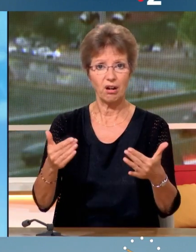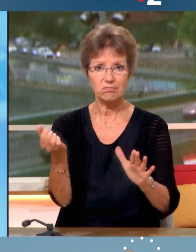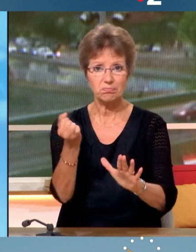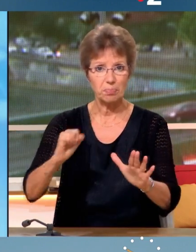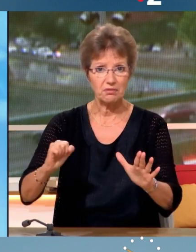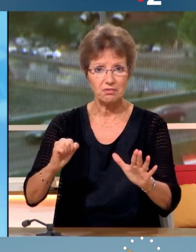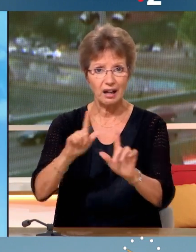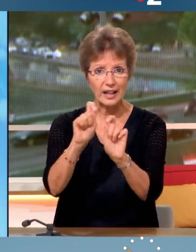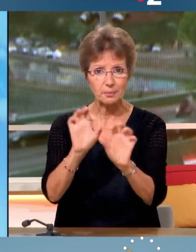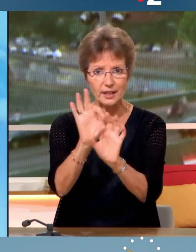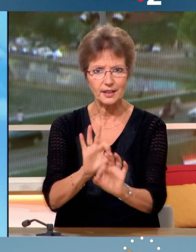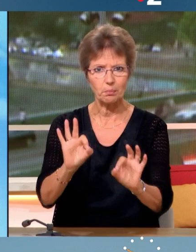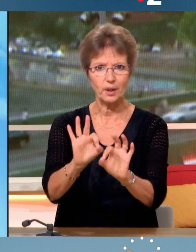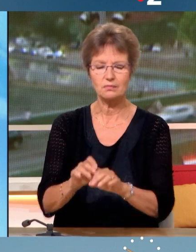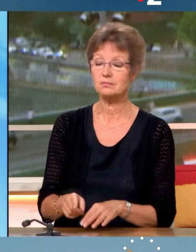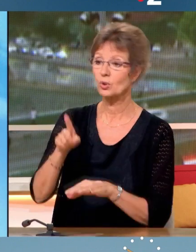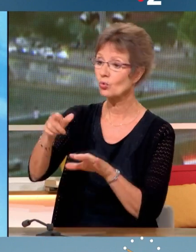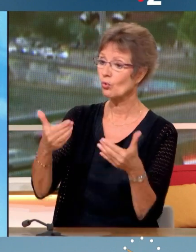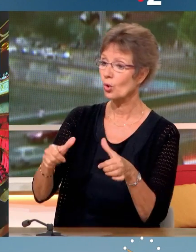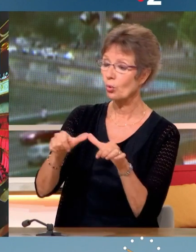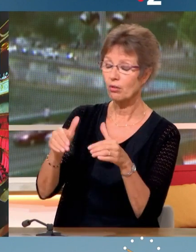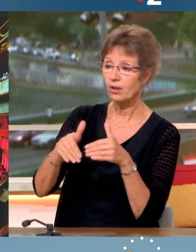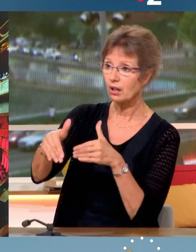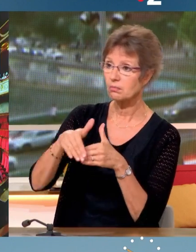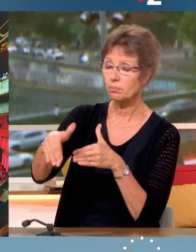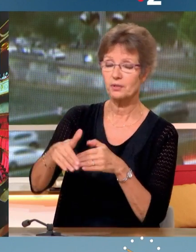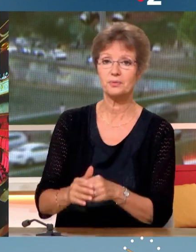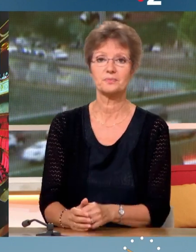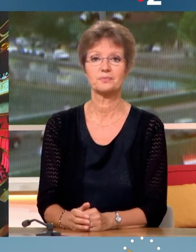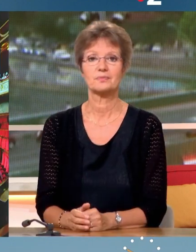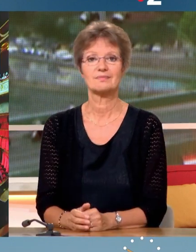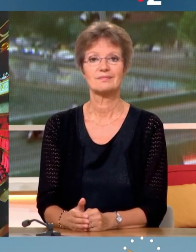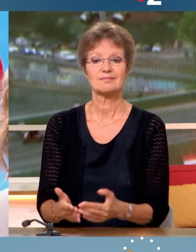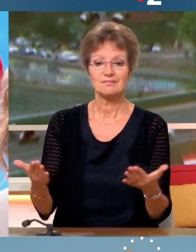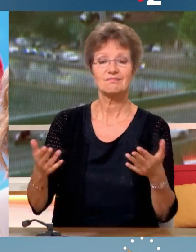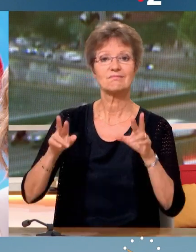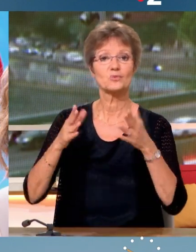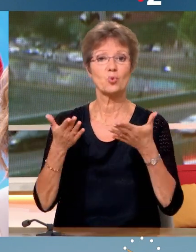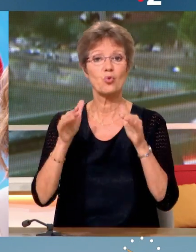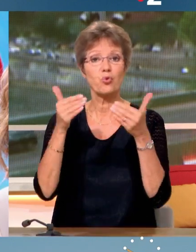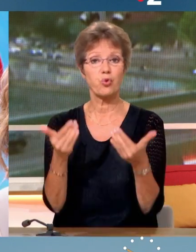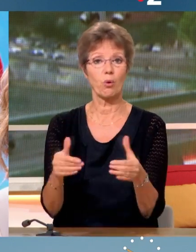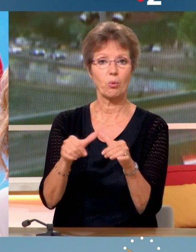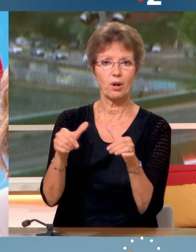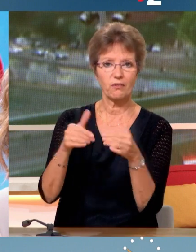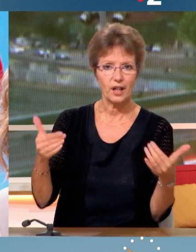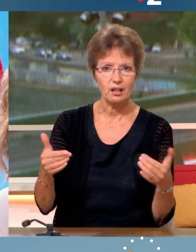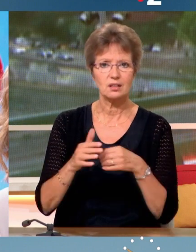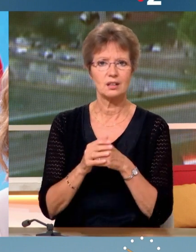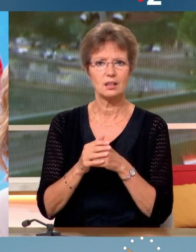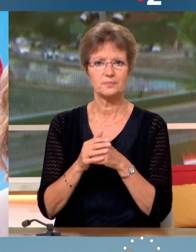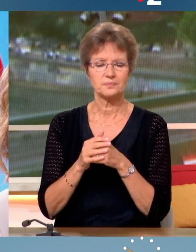Qu'est-ce que vous espérez faire au fond de ce résultat ? Qu'est-ce qu'on espère faire ? bien, tout simplement, d'abord, défendre un certain nombre de